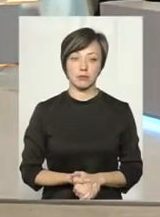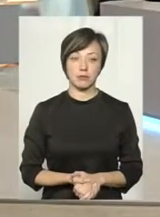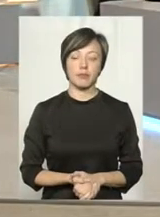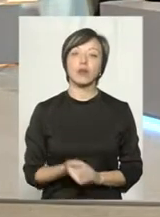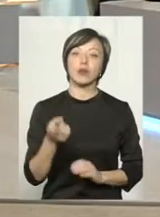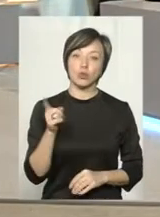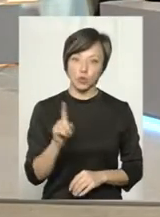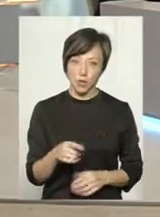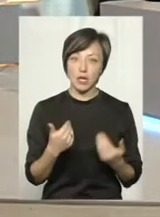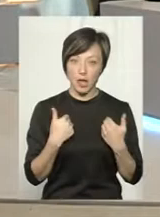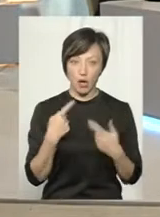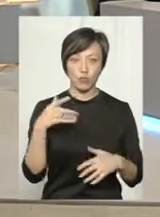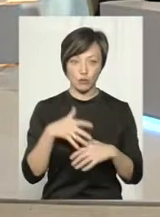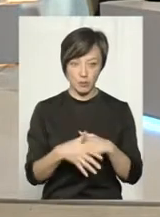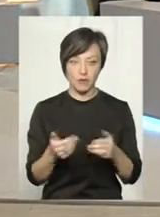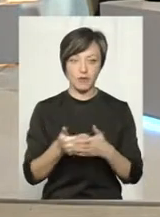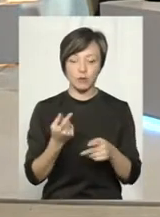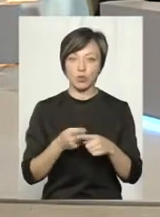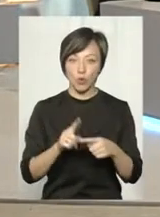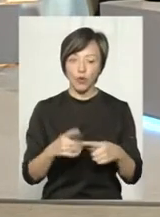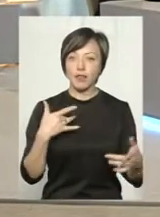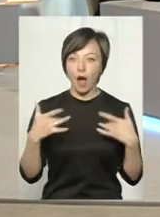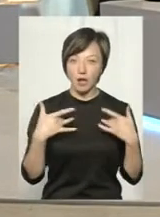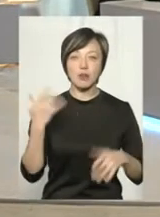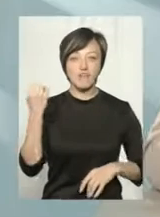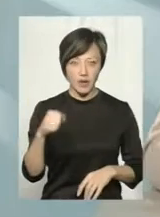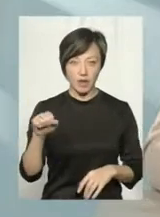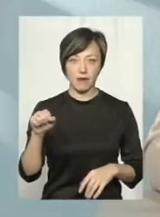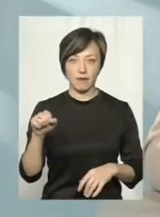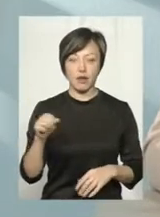Тоді, я розумію, від цього театр виграла.